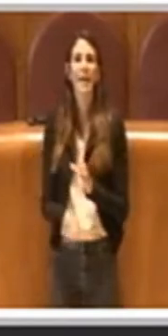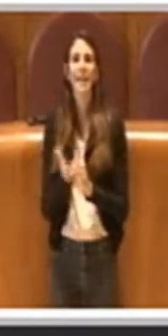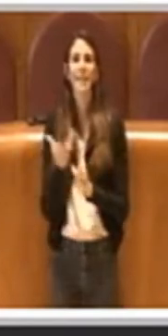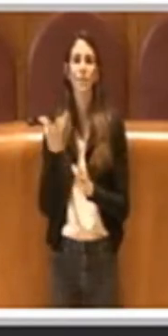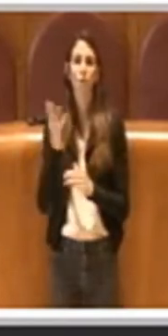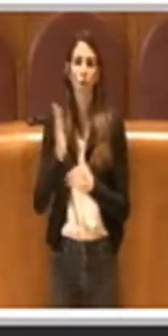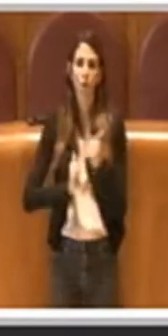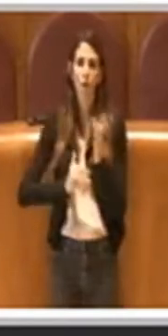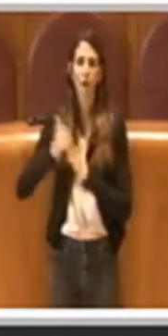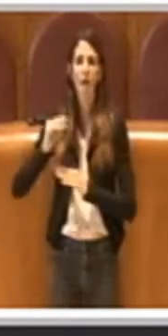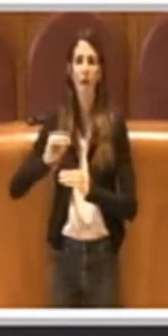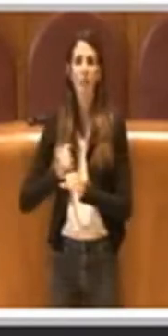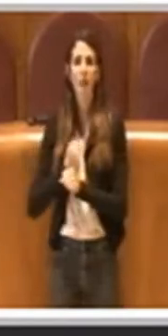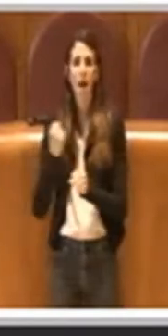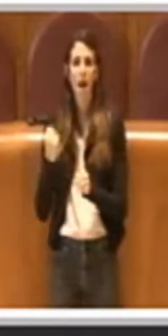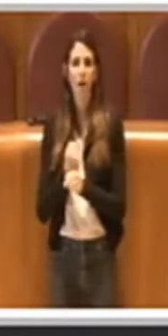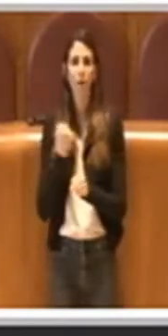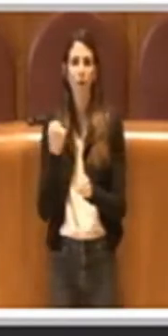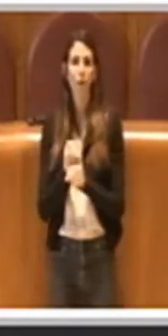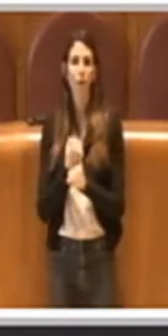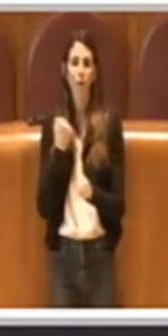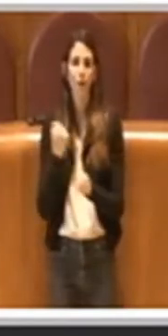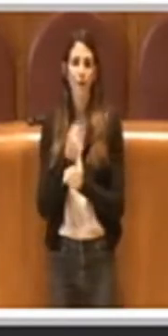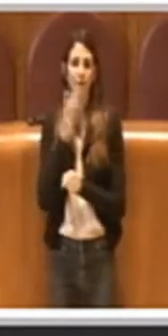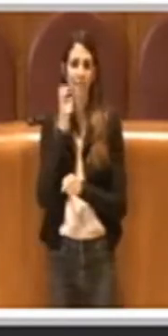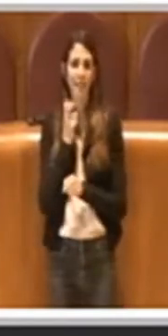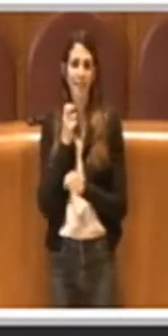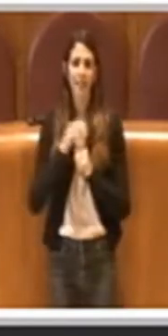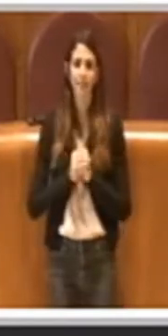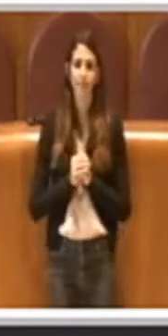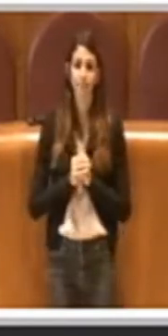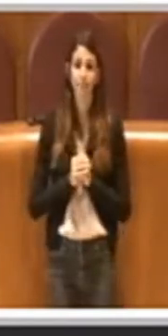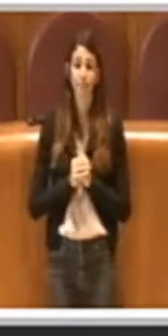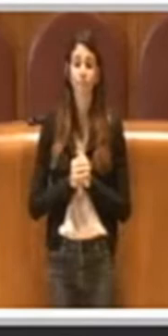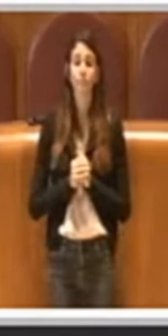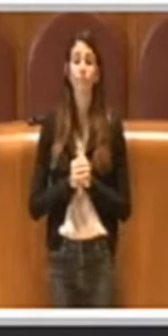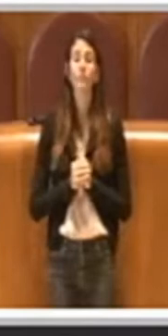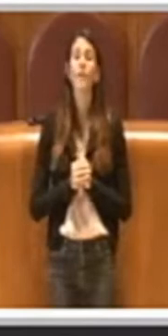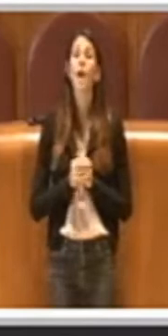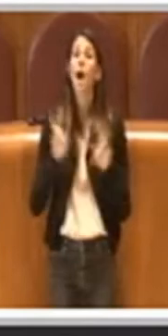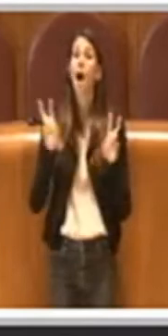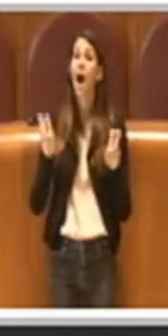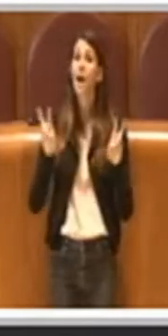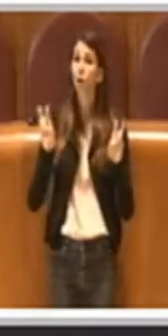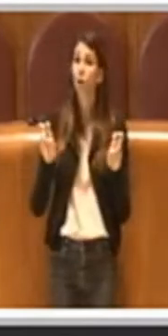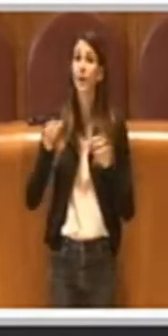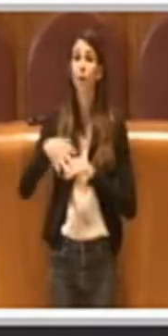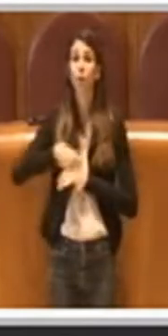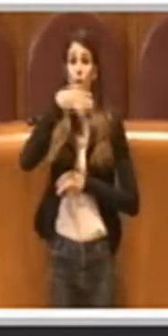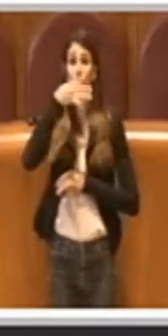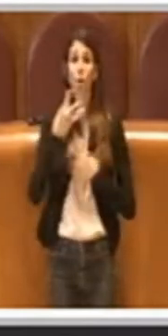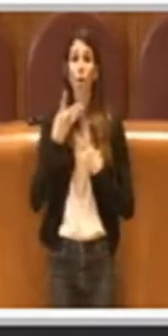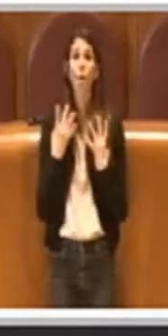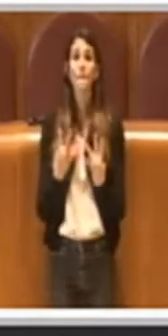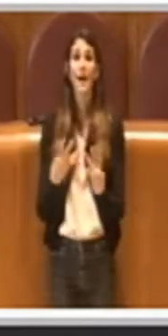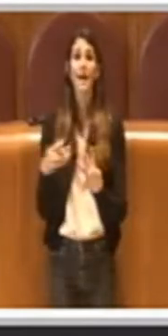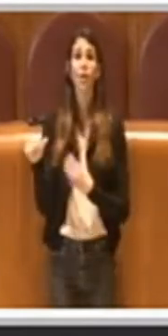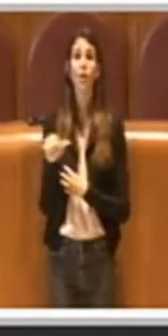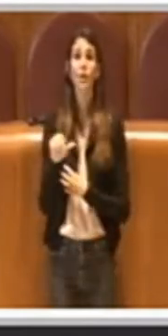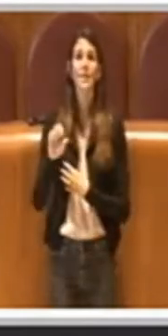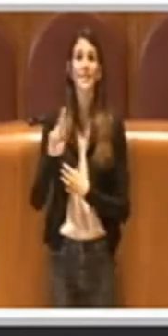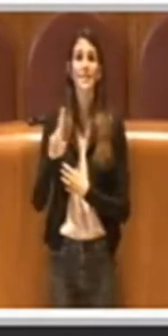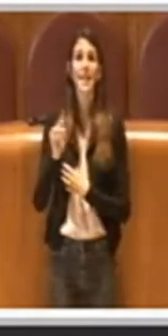andremo a fare su quel quadrante. Sul parco della Serenissima nello specifico abbiamo già un